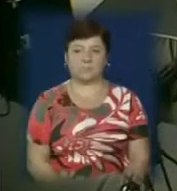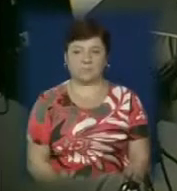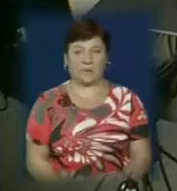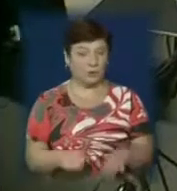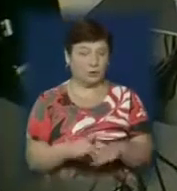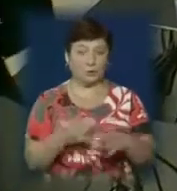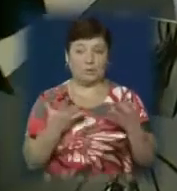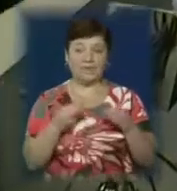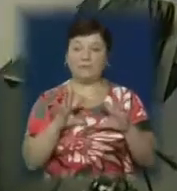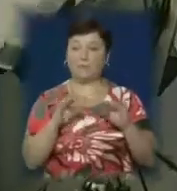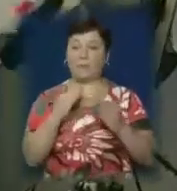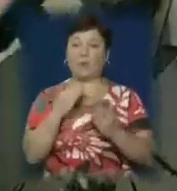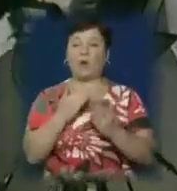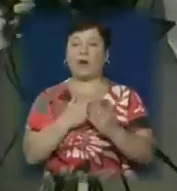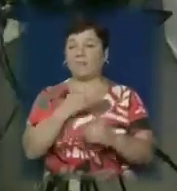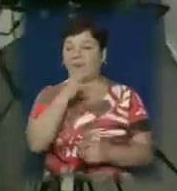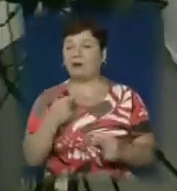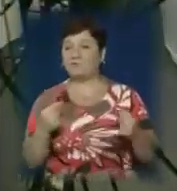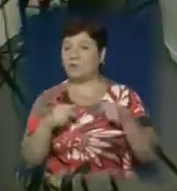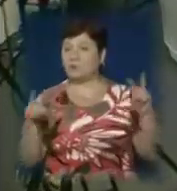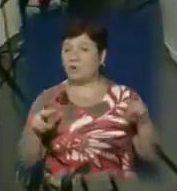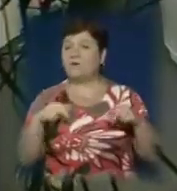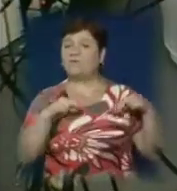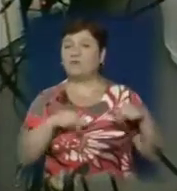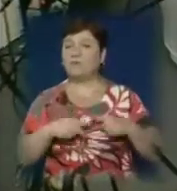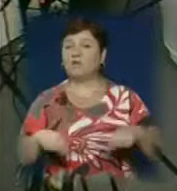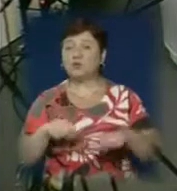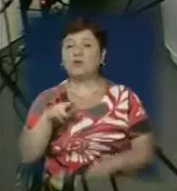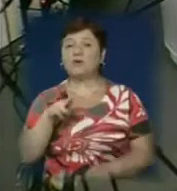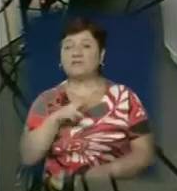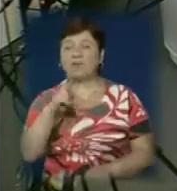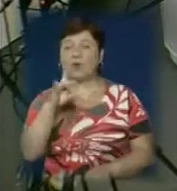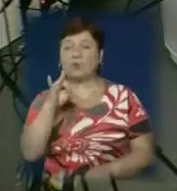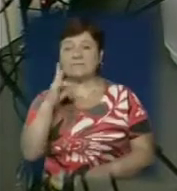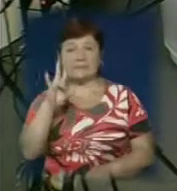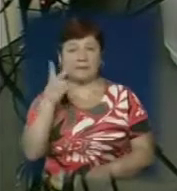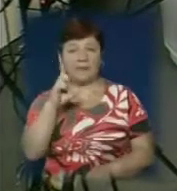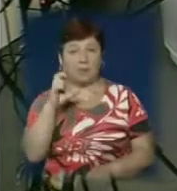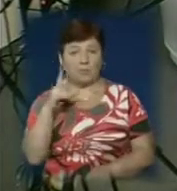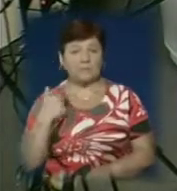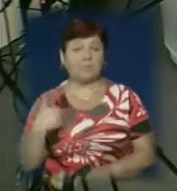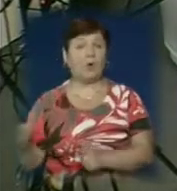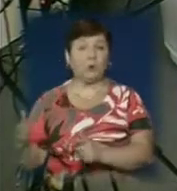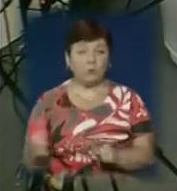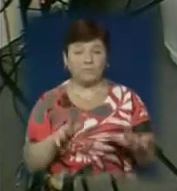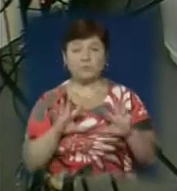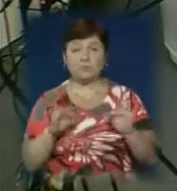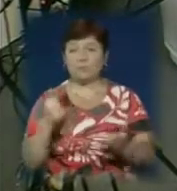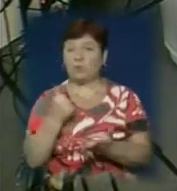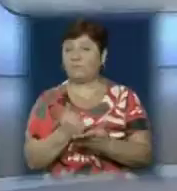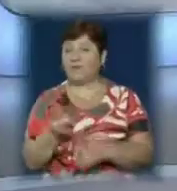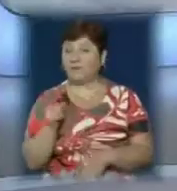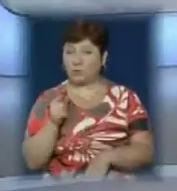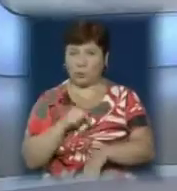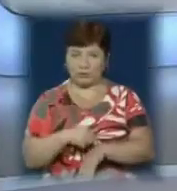Добрий день, в ефірі інформаційна програма «Вчасно». В студії для вас працюють Мирослава Куруц та Наталія Булеця. вже готові розповісти про головне на цю